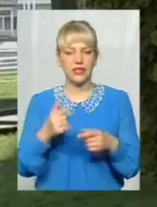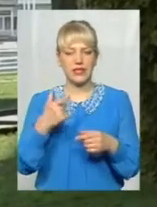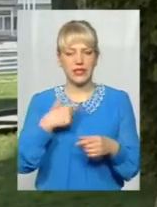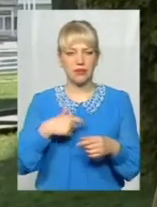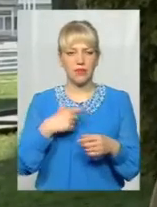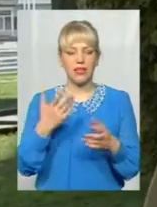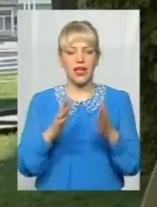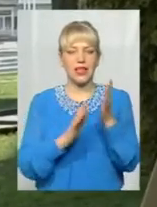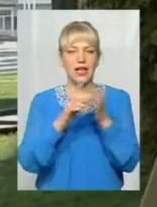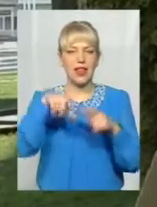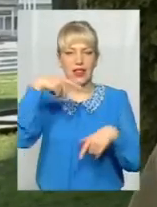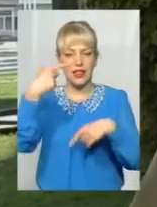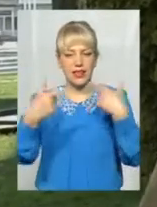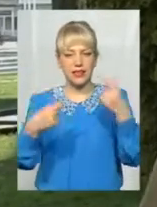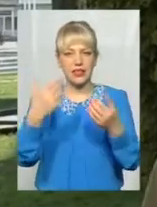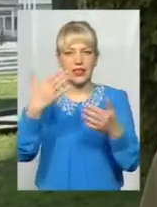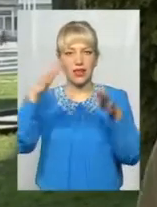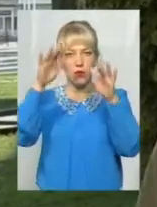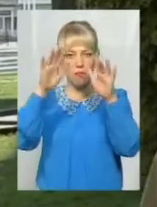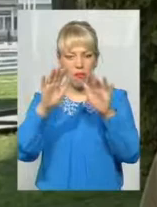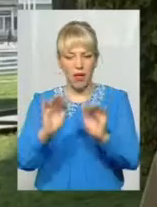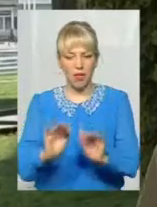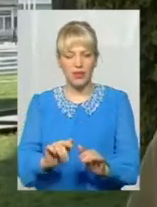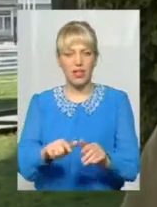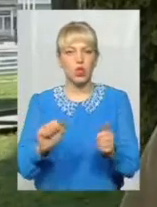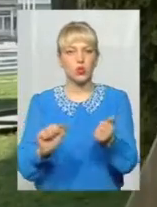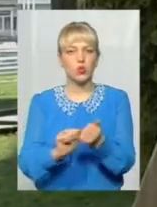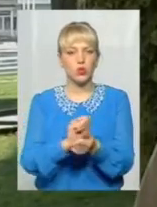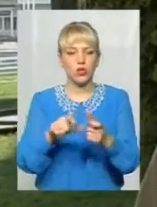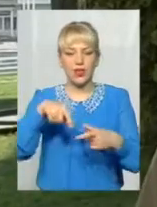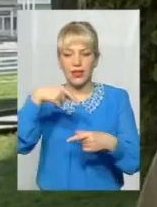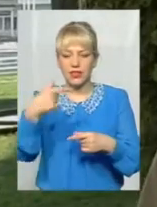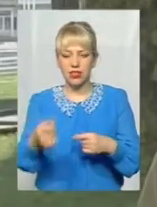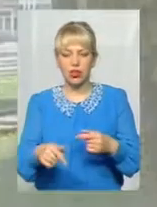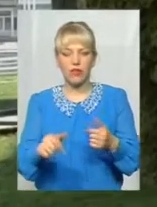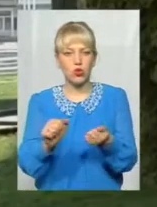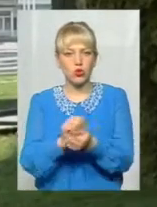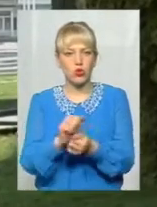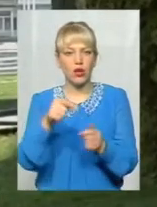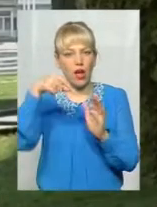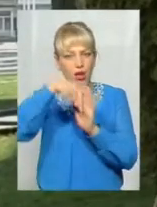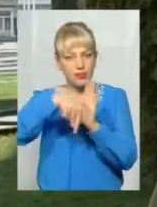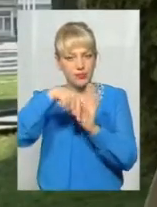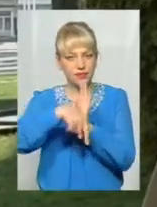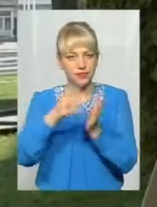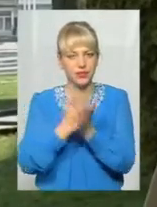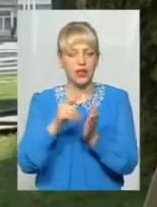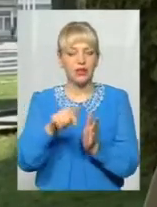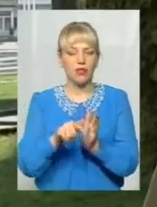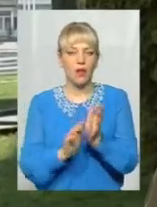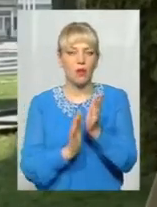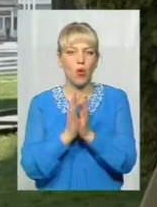травинка, вона також має лежати суха, бо вона грає визначну роль. Там і рослинки